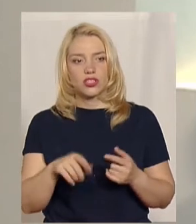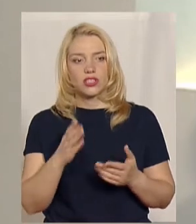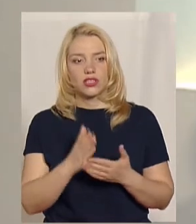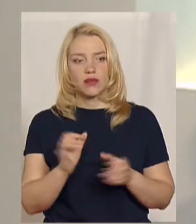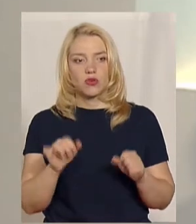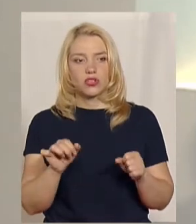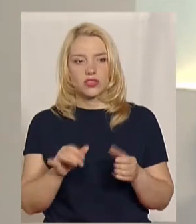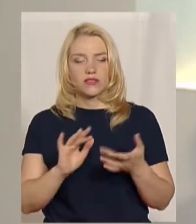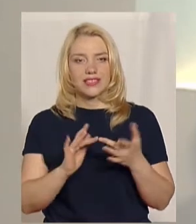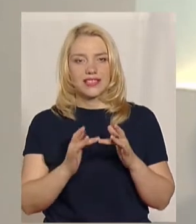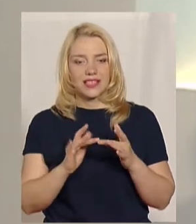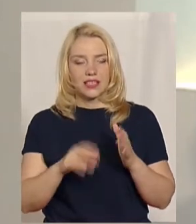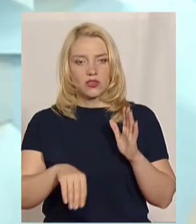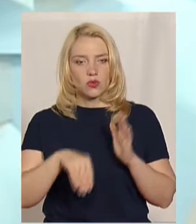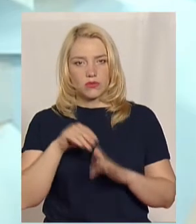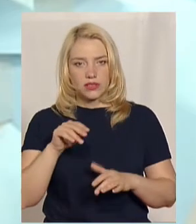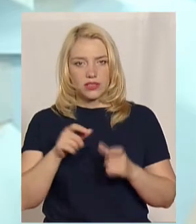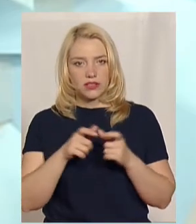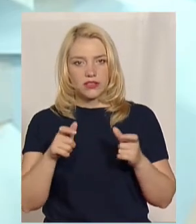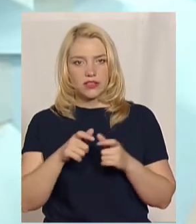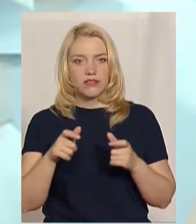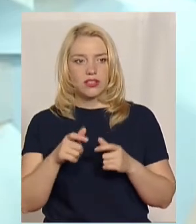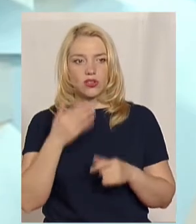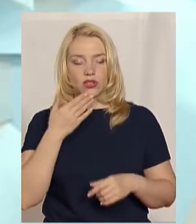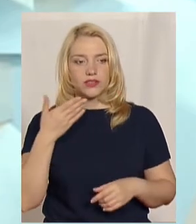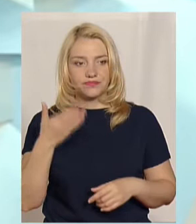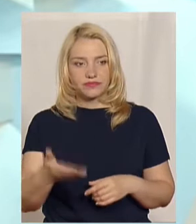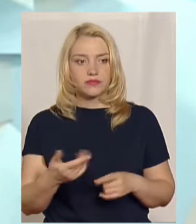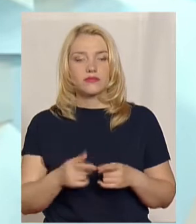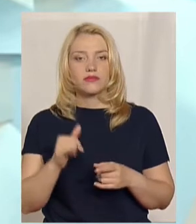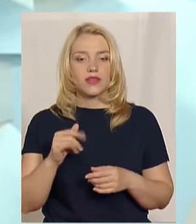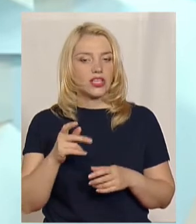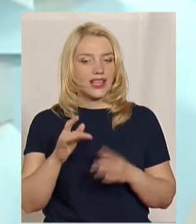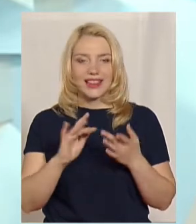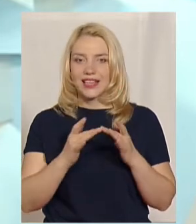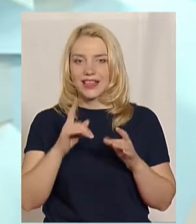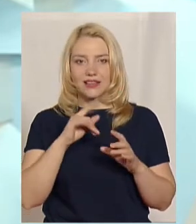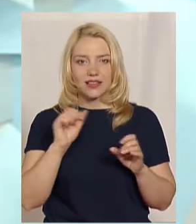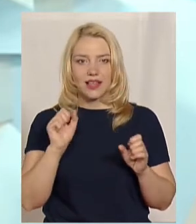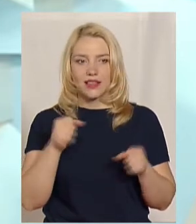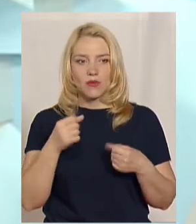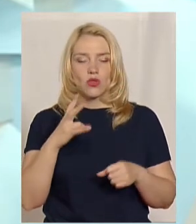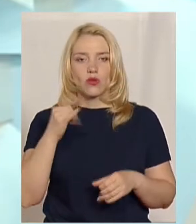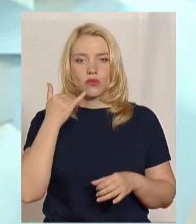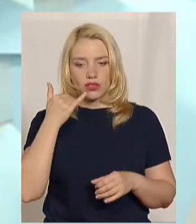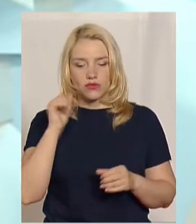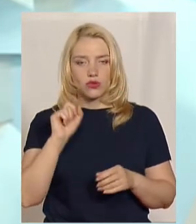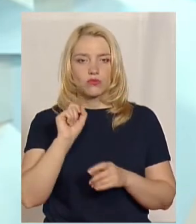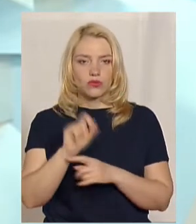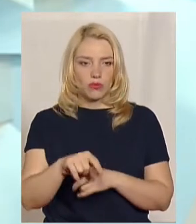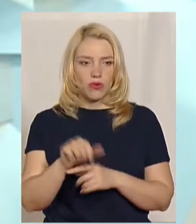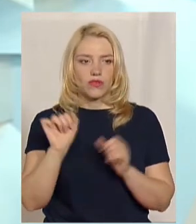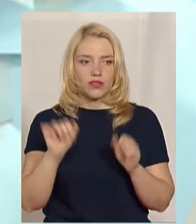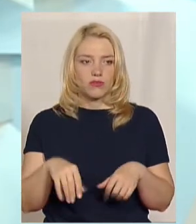інтернет купити квиток? Через інтернет купити не можна, але по телефону можна замовити. Ми